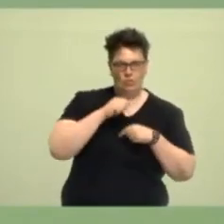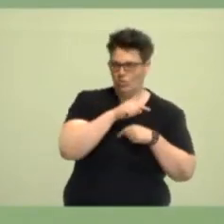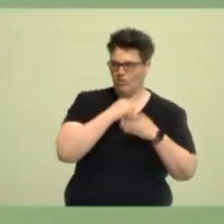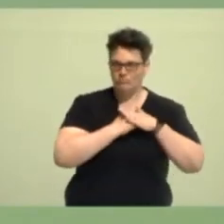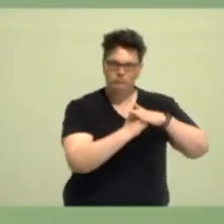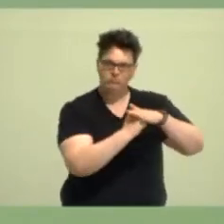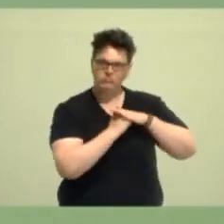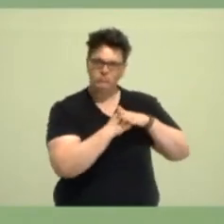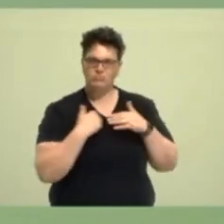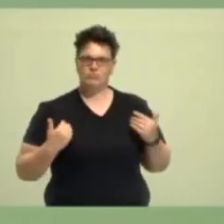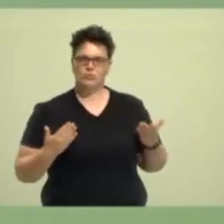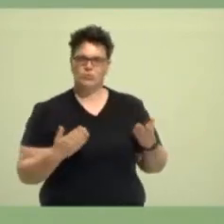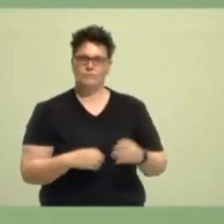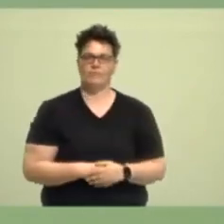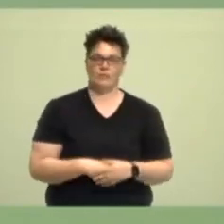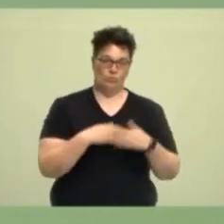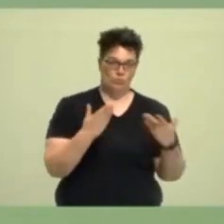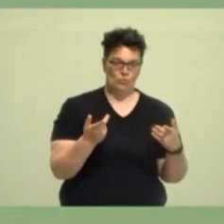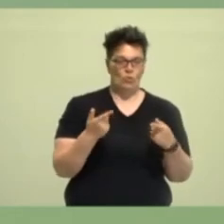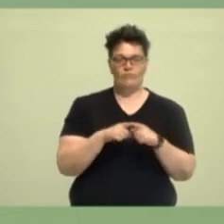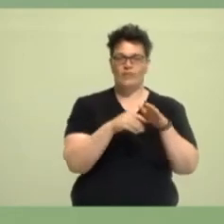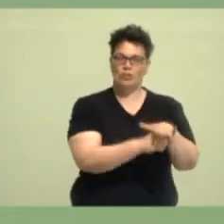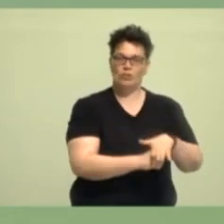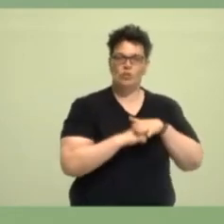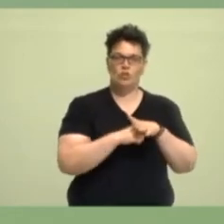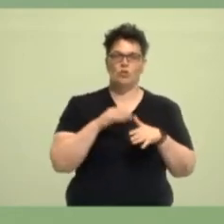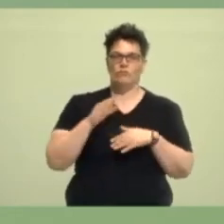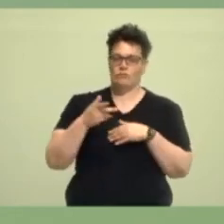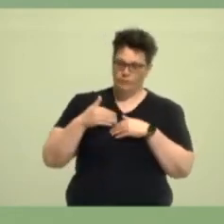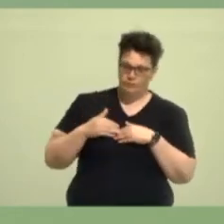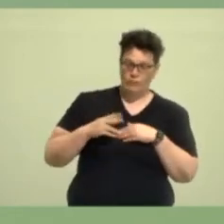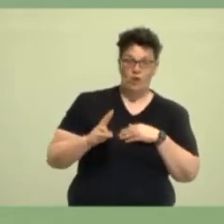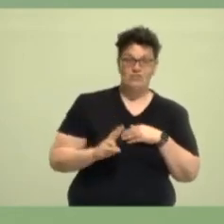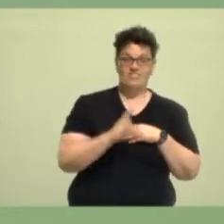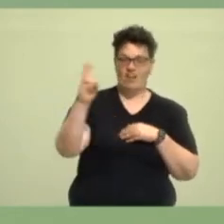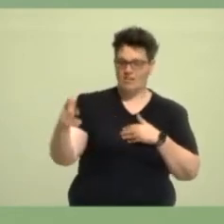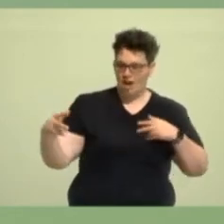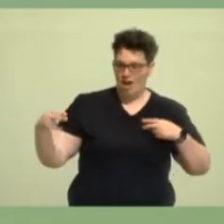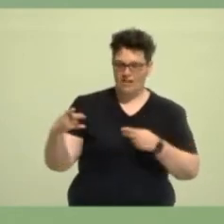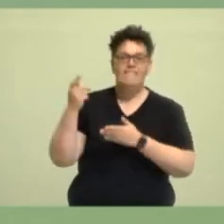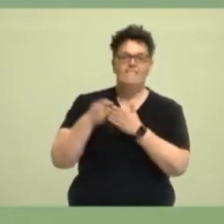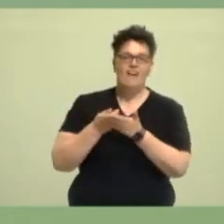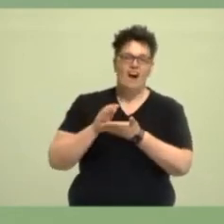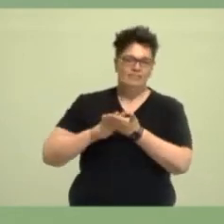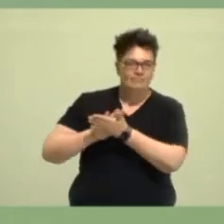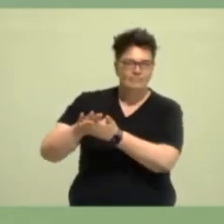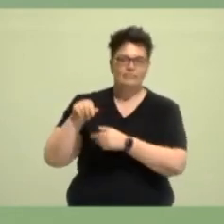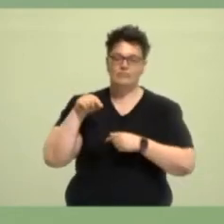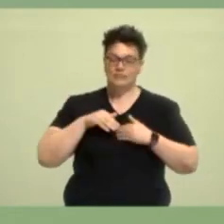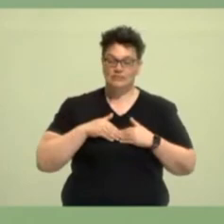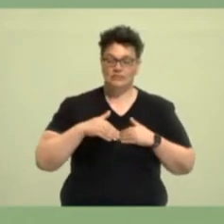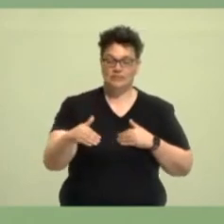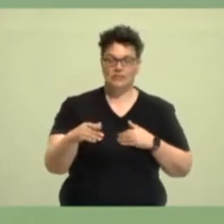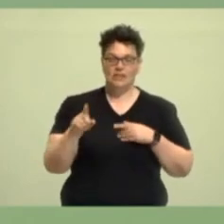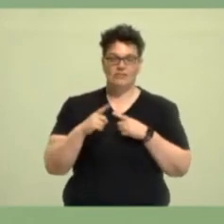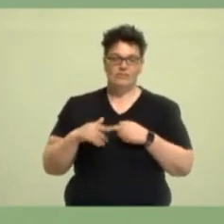stärken. Das hält auch den Rücken frei, um die kommenden zwei wahlfreien Jahre den spektakulären Aufschwung, den der